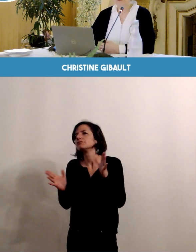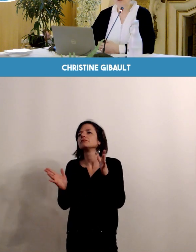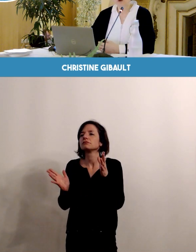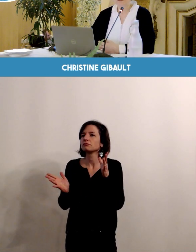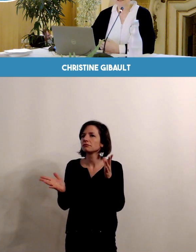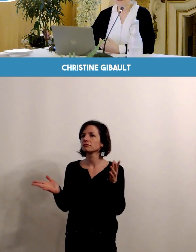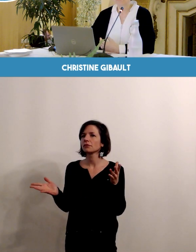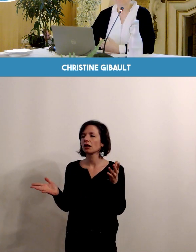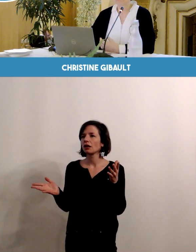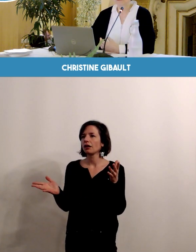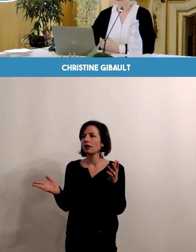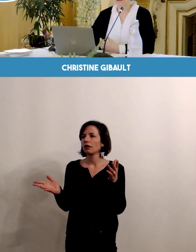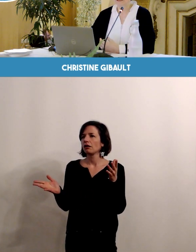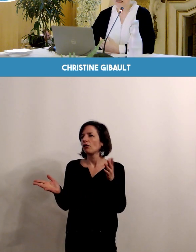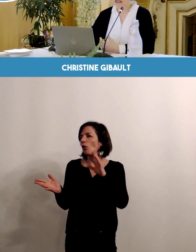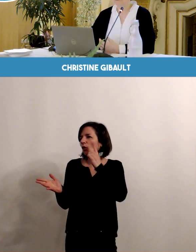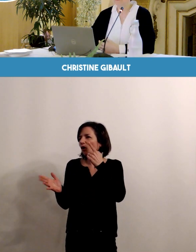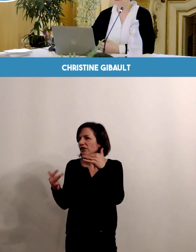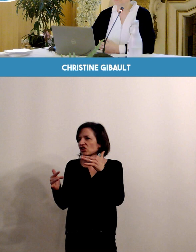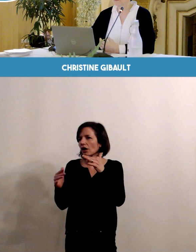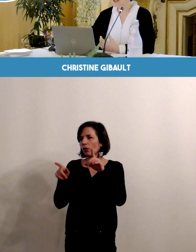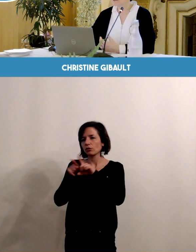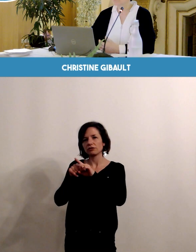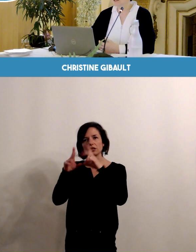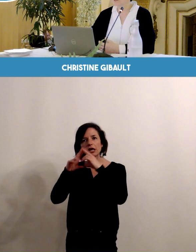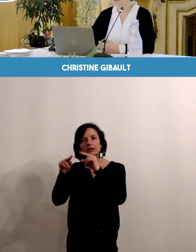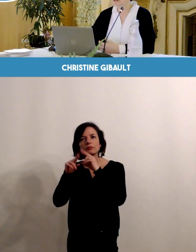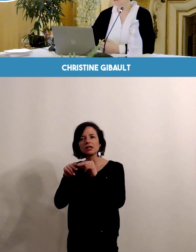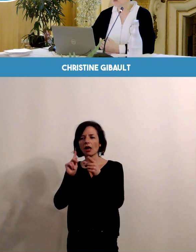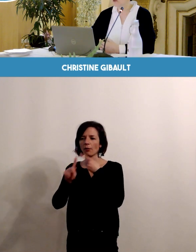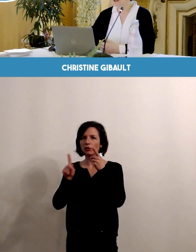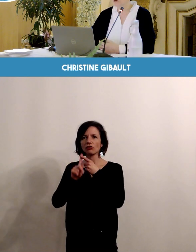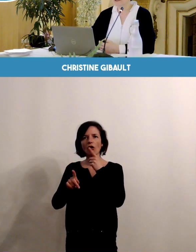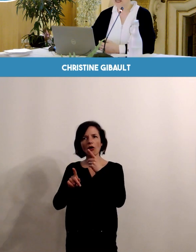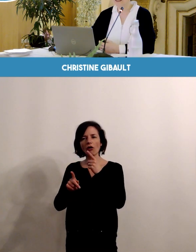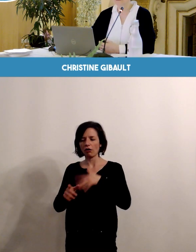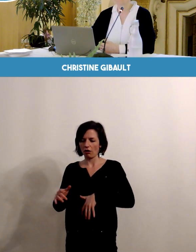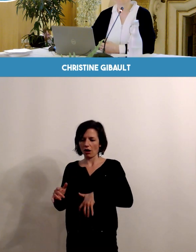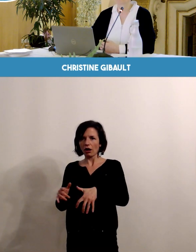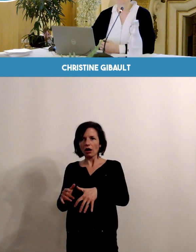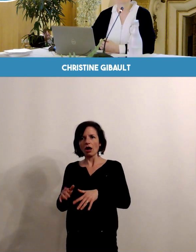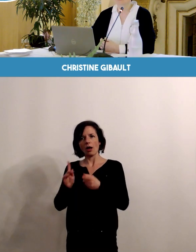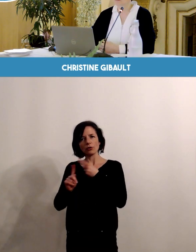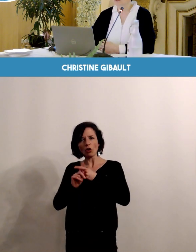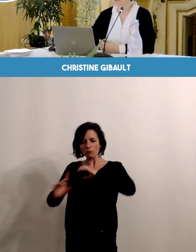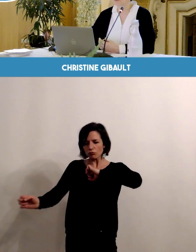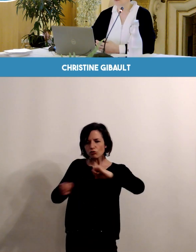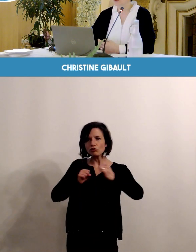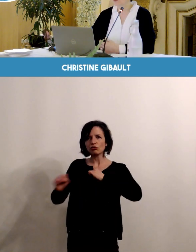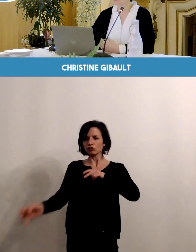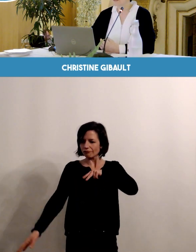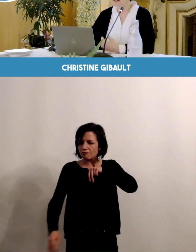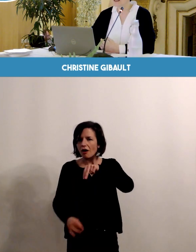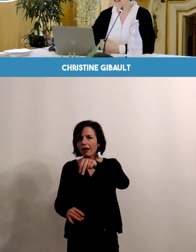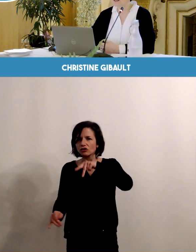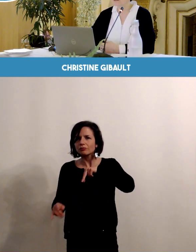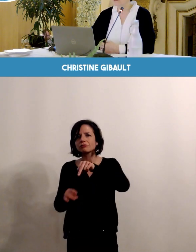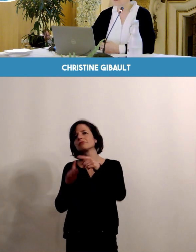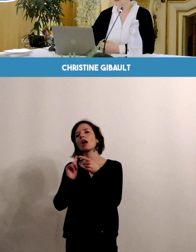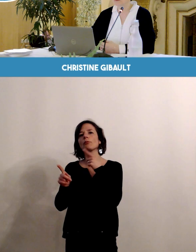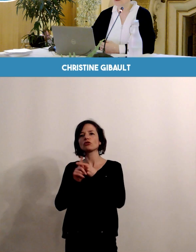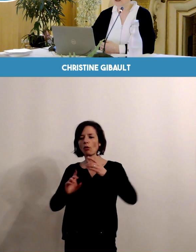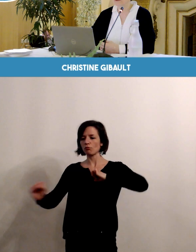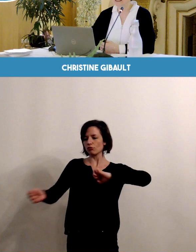Elle va aborder l'activité physique essentielle à maintenir pendant la grossesse. C'est très important de garder une